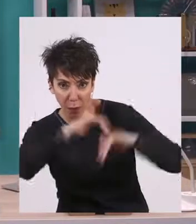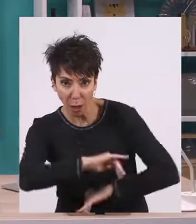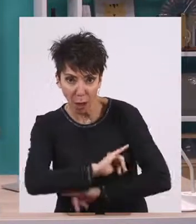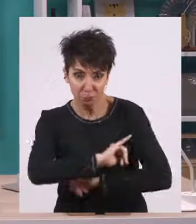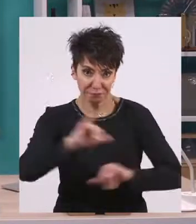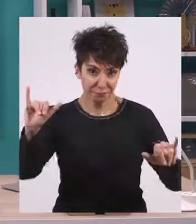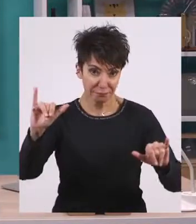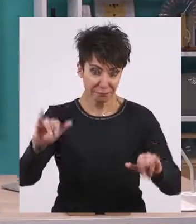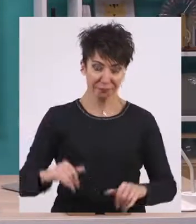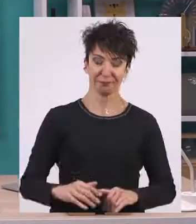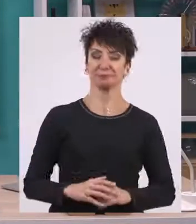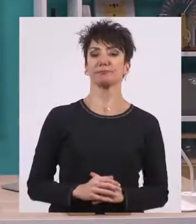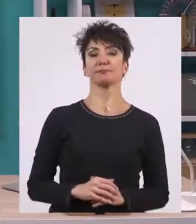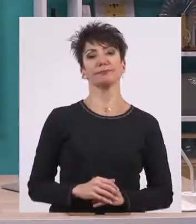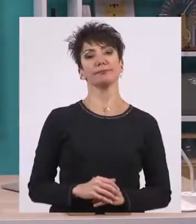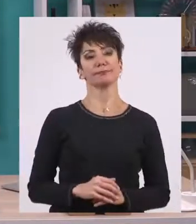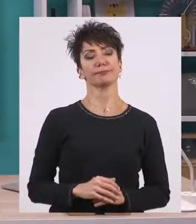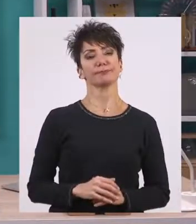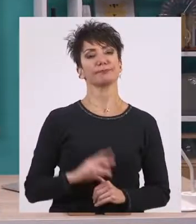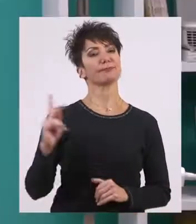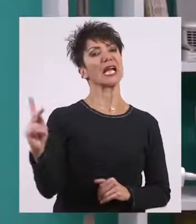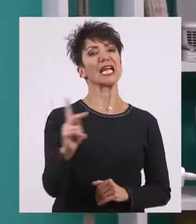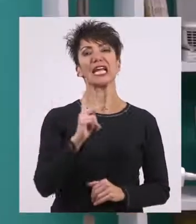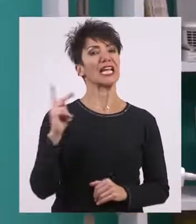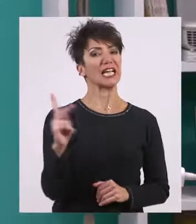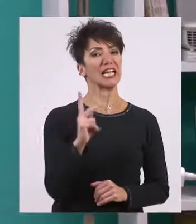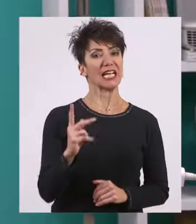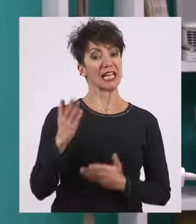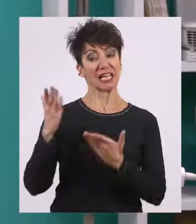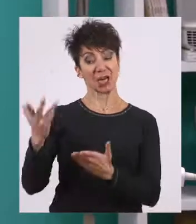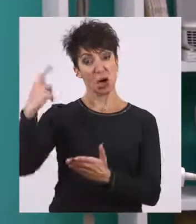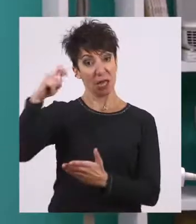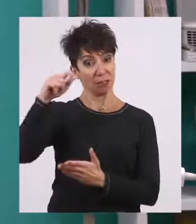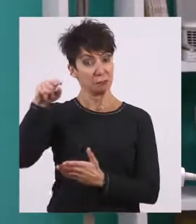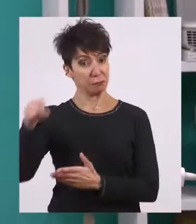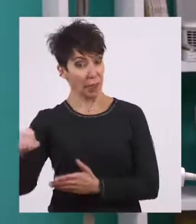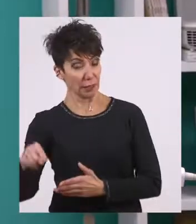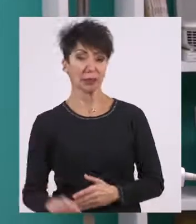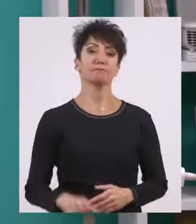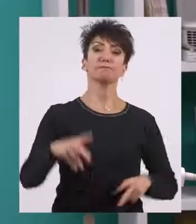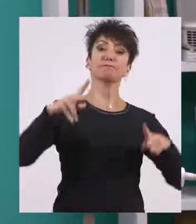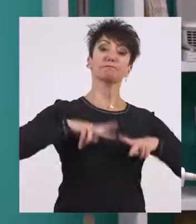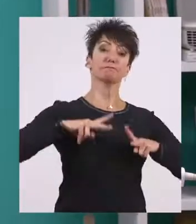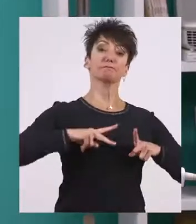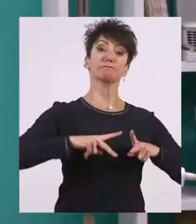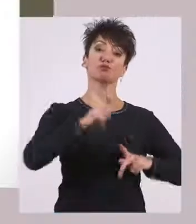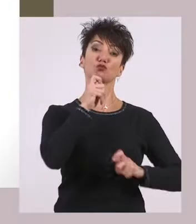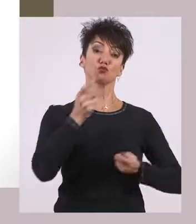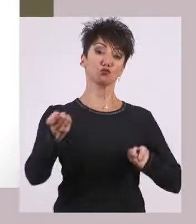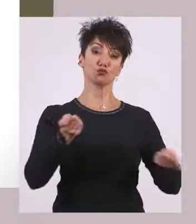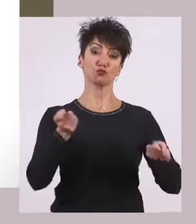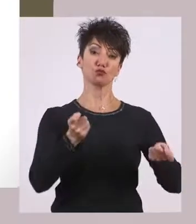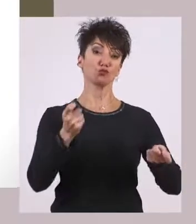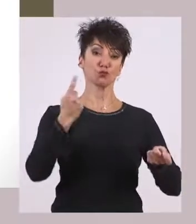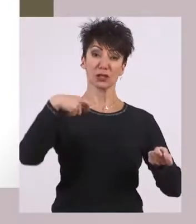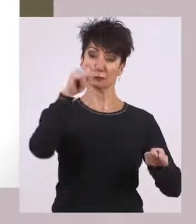Η κοινωνία και το πολίδευμα της Σπάρτης όμως είχαν κάποια αποτελέσματα πολύ σημαντικά για αυτή την